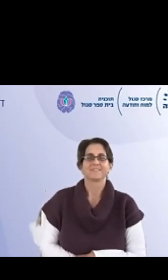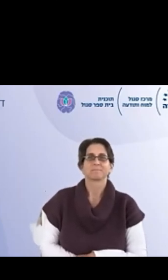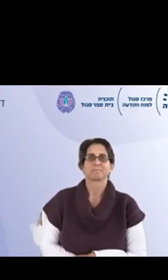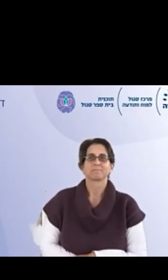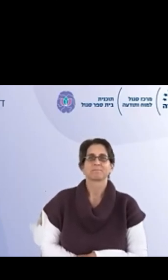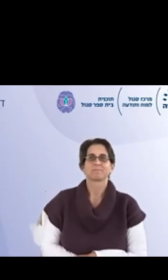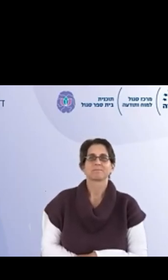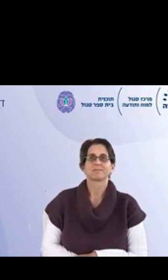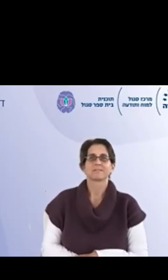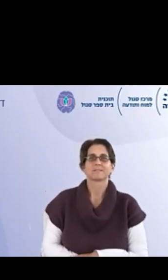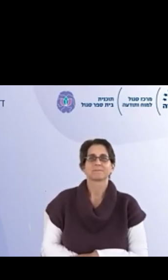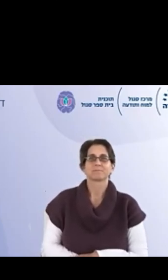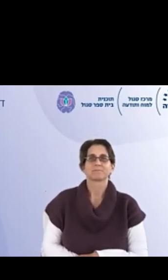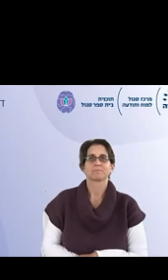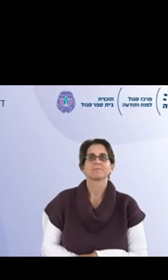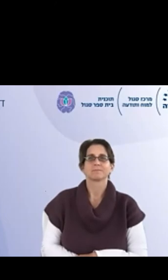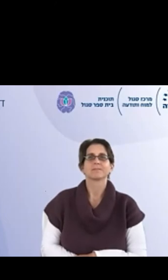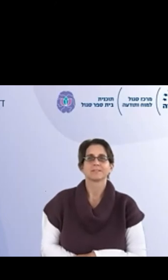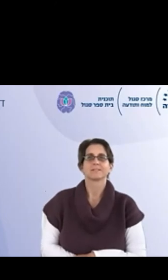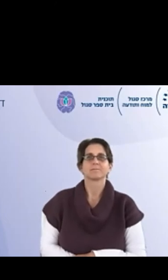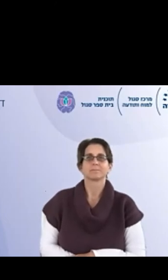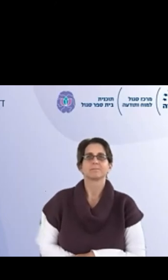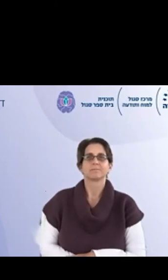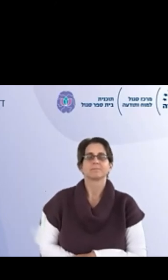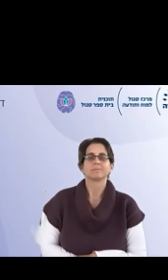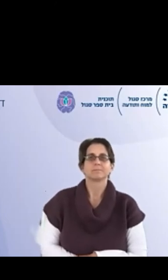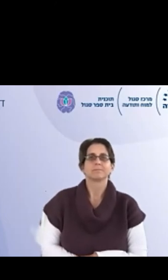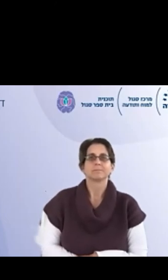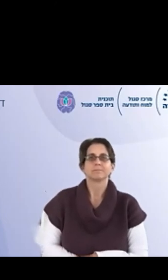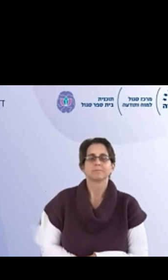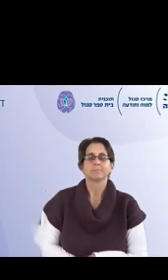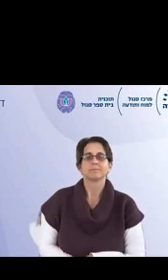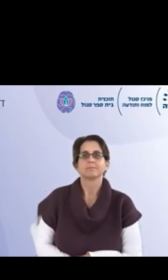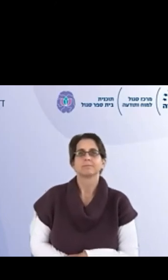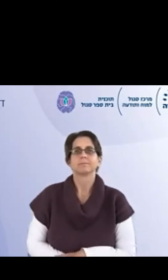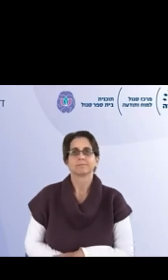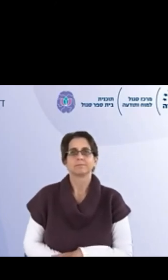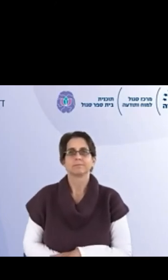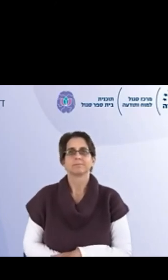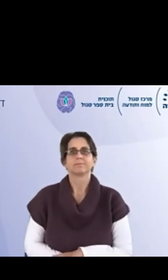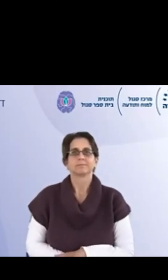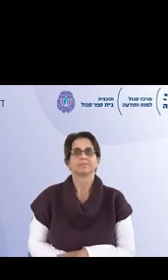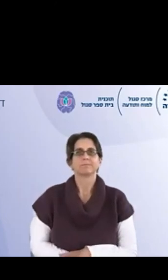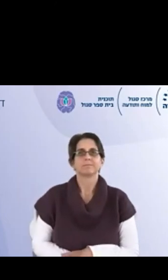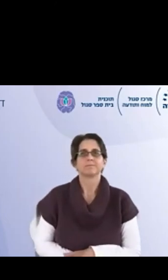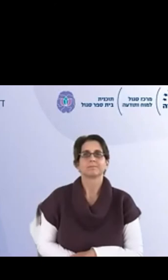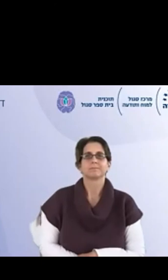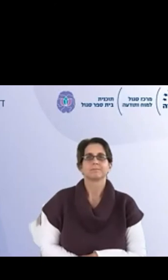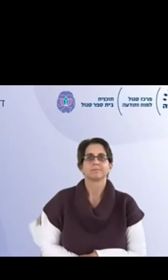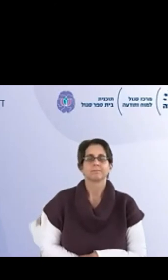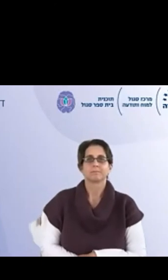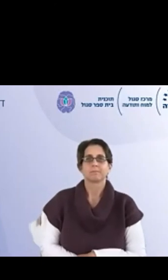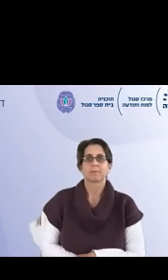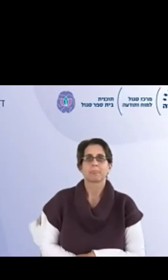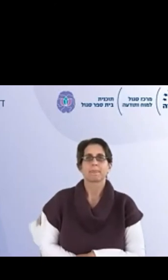וכאילו בעצם התחלנו להחצן את המיינדפונס עוד לפני שאנחנו הכרנו, כי בעצם נכנסנו לתהליך. היה לנו ברור שאנחנו עוד לא יודעות עד הסוף, אבל עדיין